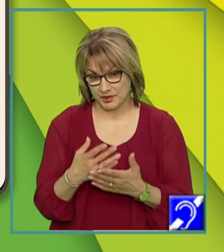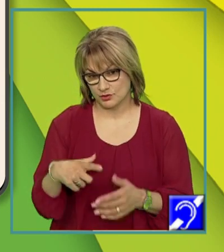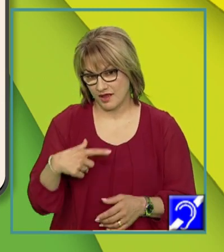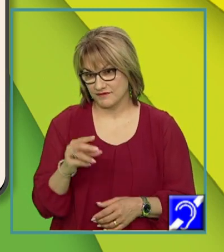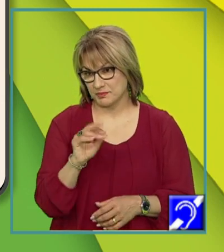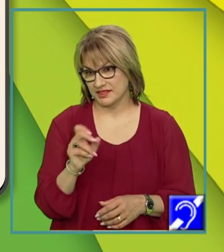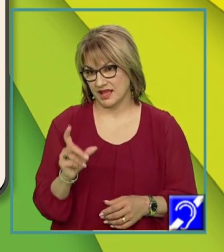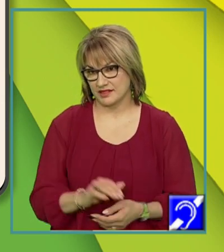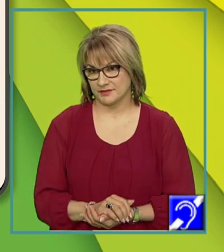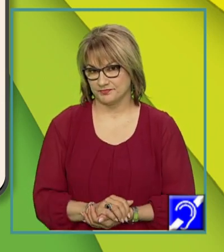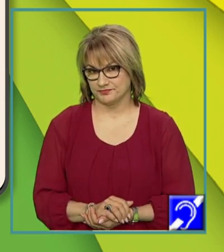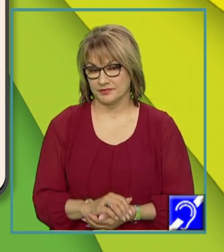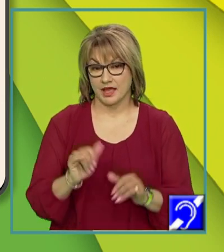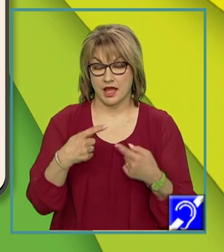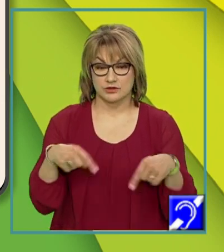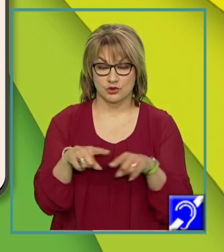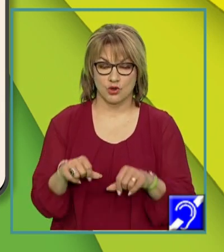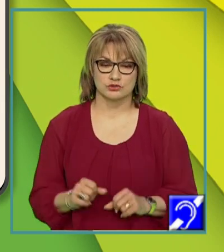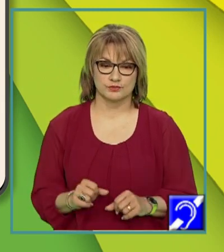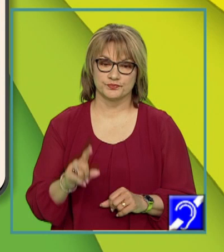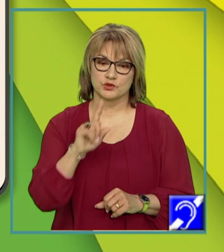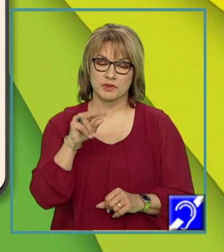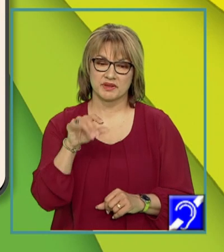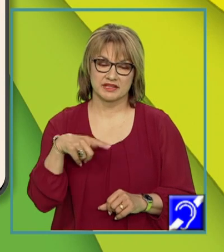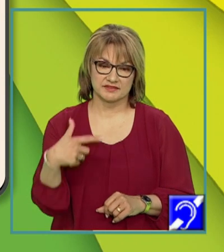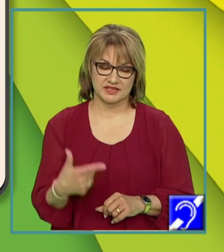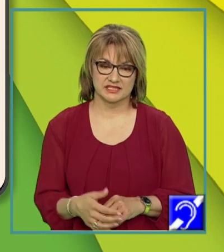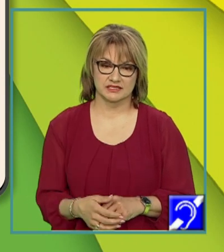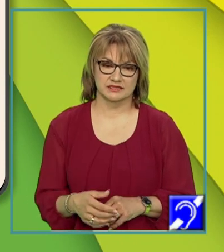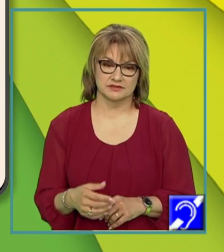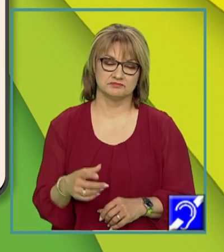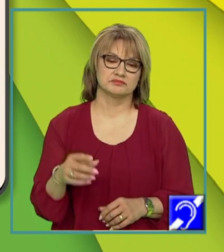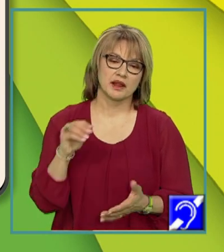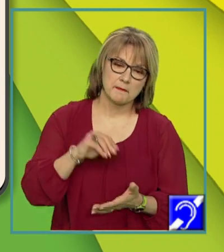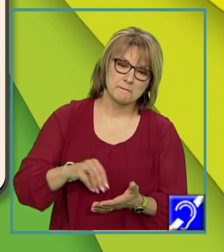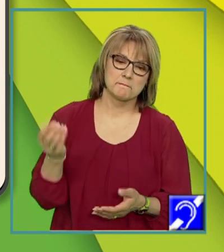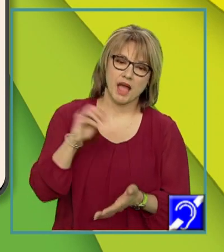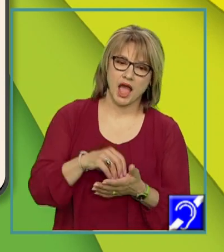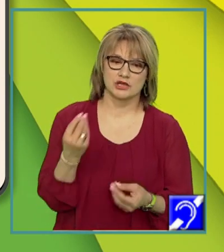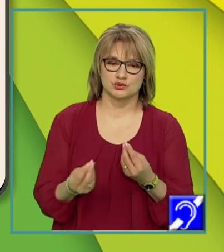predicate. În cazul nostru, numele predicative sunt mai jucăuși,